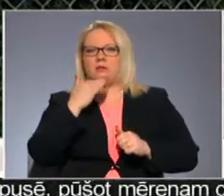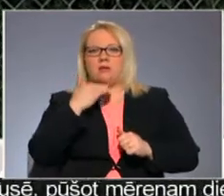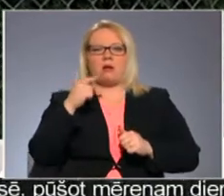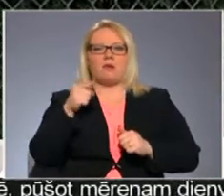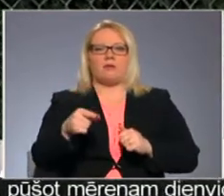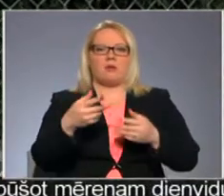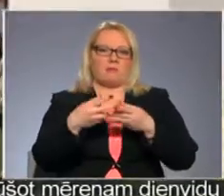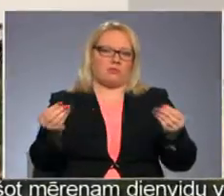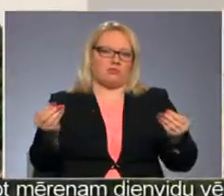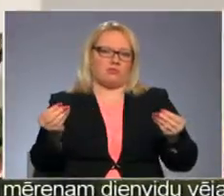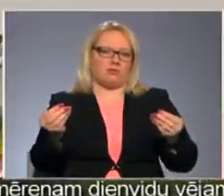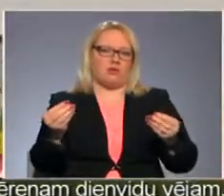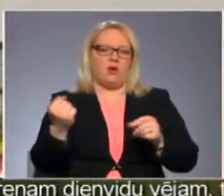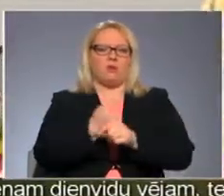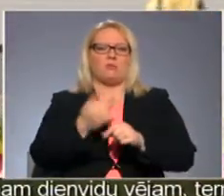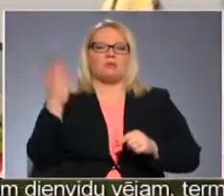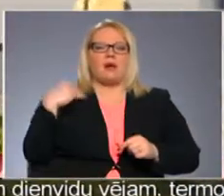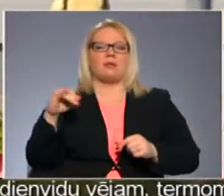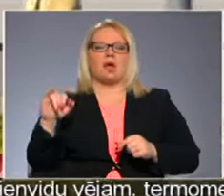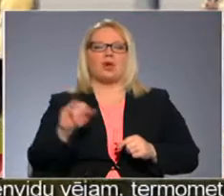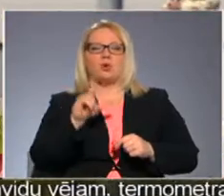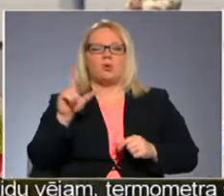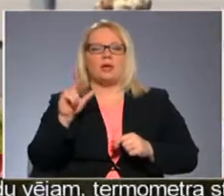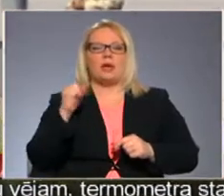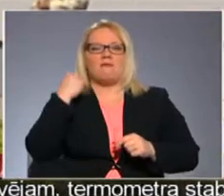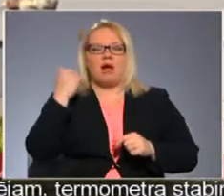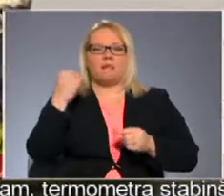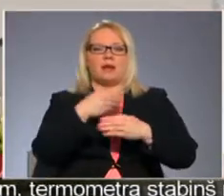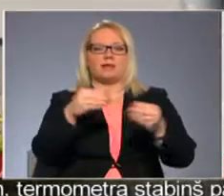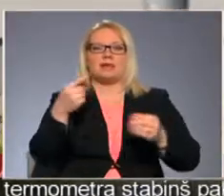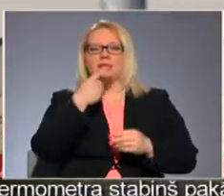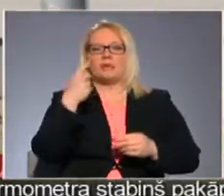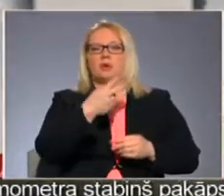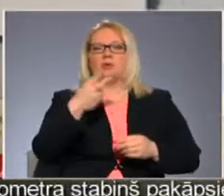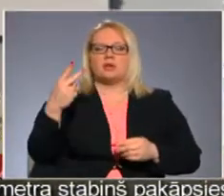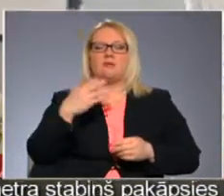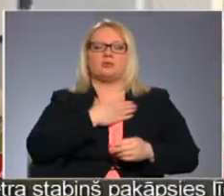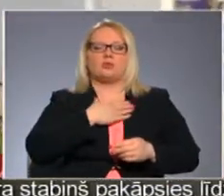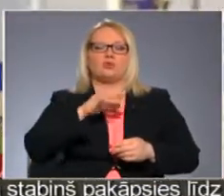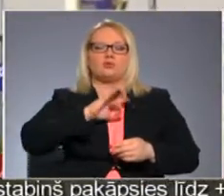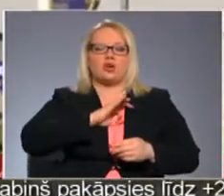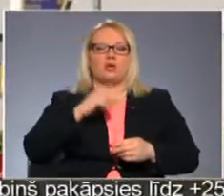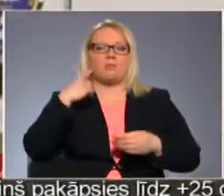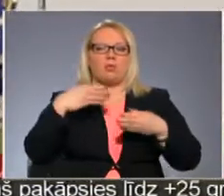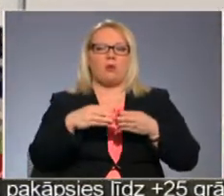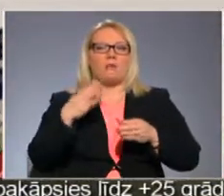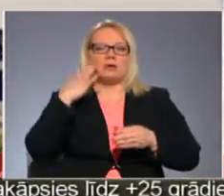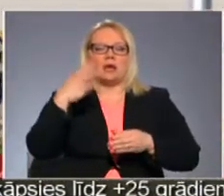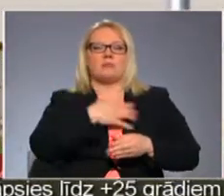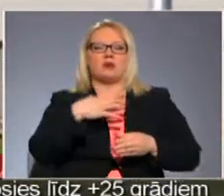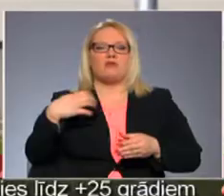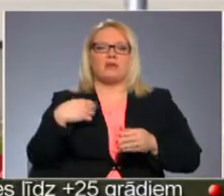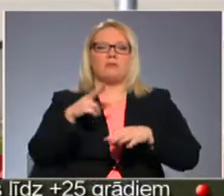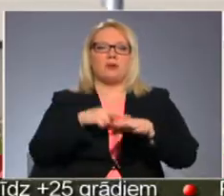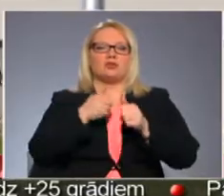ka viņa kaut kur pazūtu. Kopšpērnā jūlija valmierā izsniegti 122 suņu žetoni, taču domēja cer, ar pašvaldības policijas